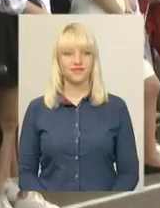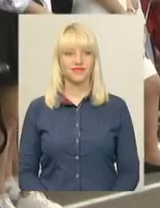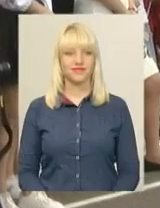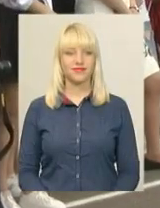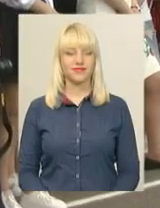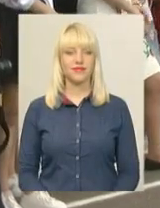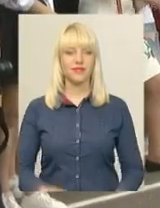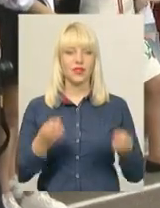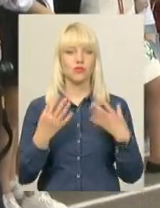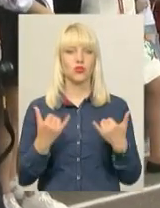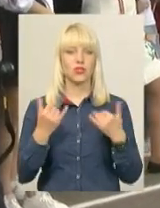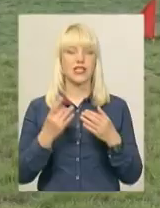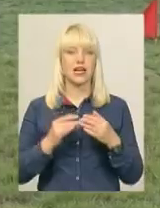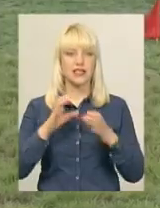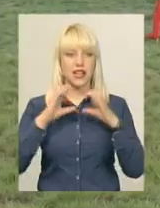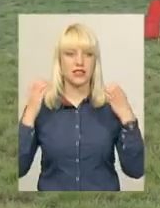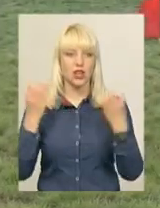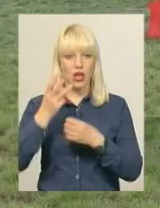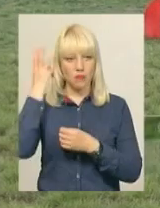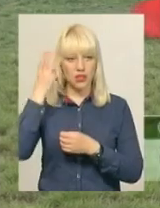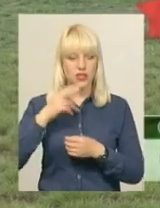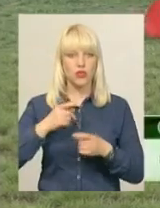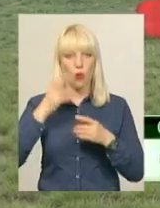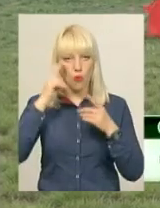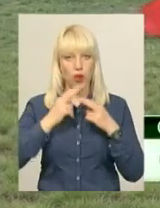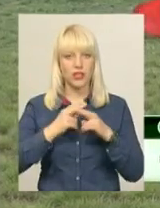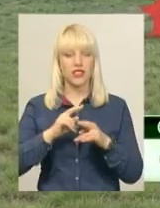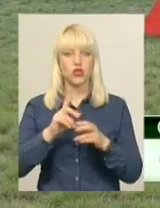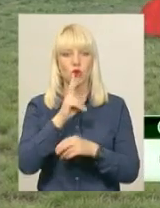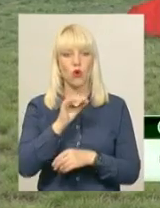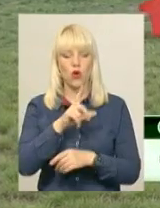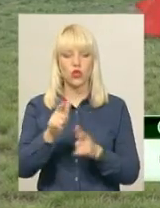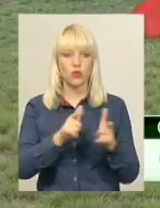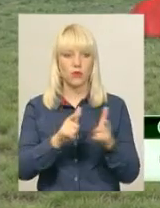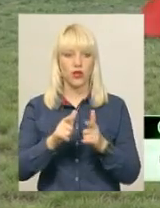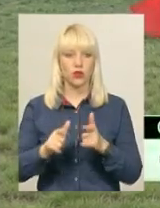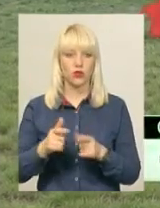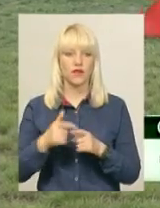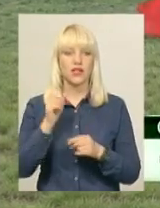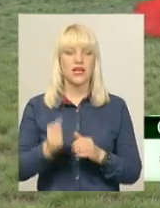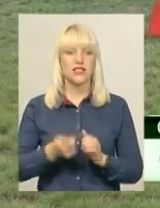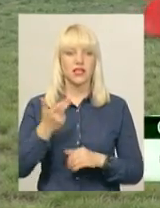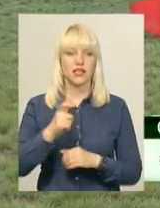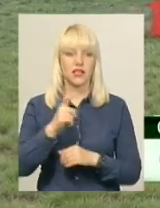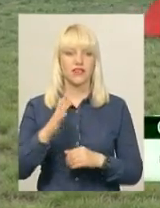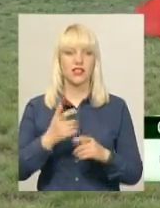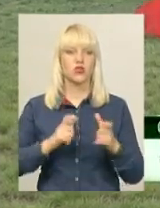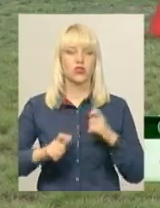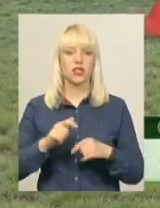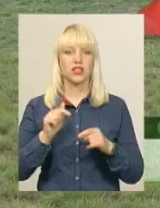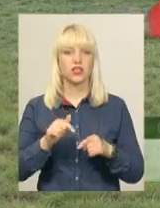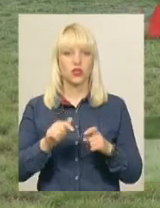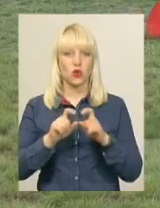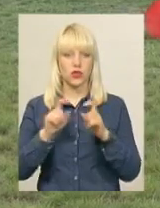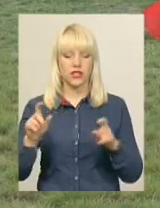І просто зараз на стадіоні Хмельницького політехнічного коледжу тривають приготування, а вже за декілька хвилин студенти цього закладу та учні